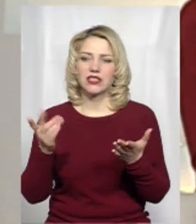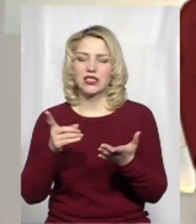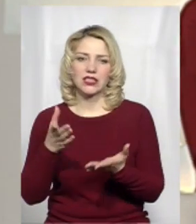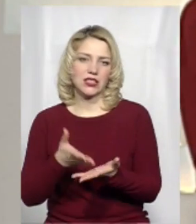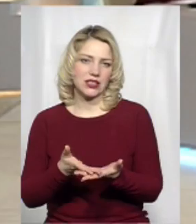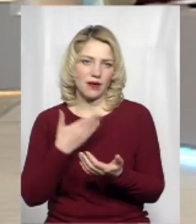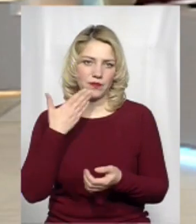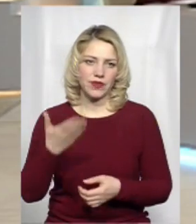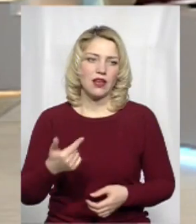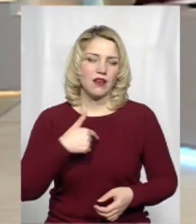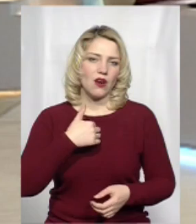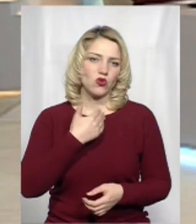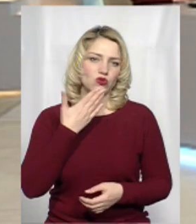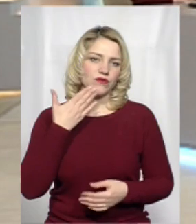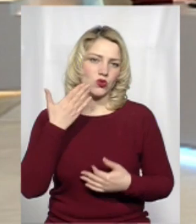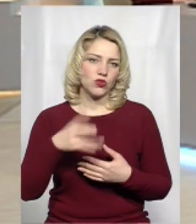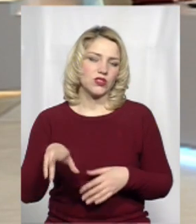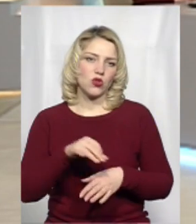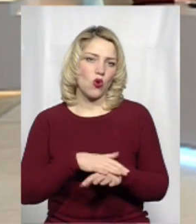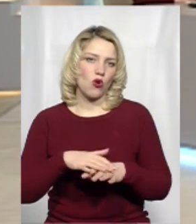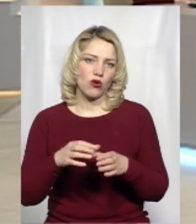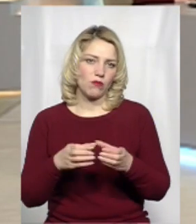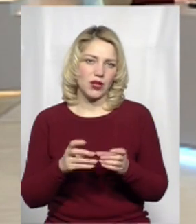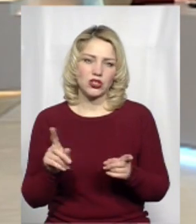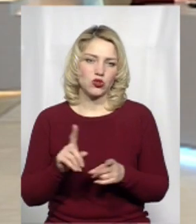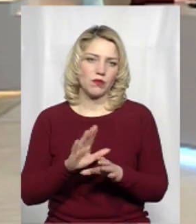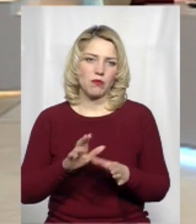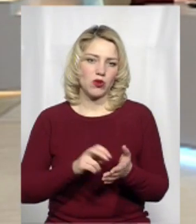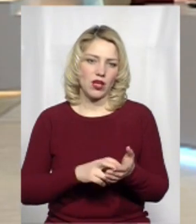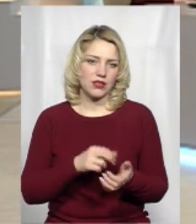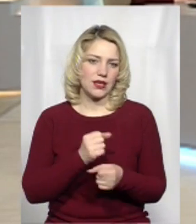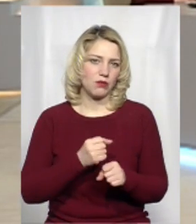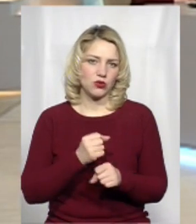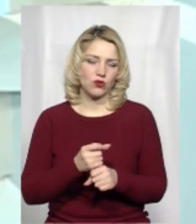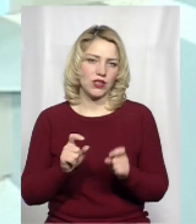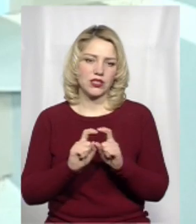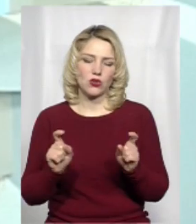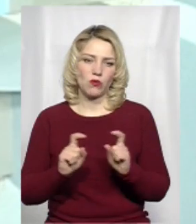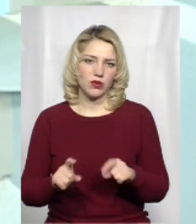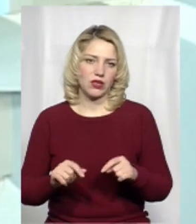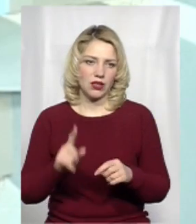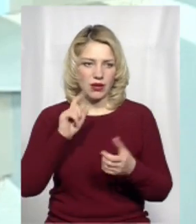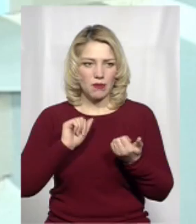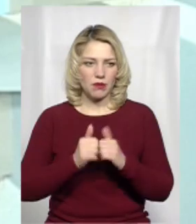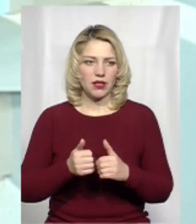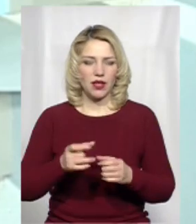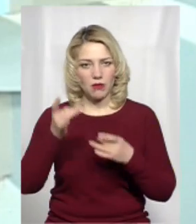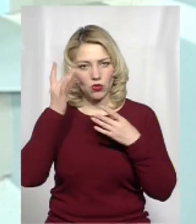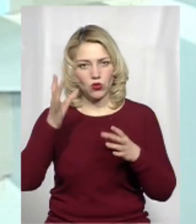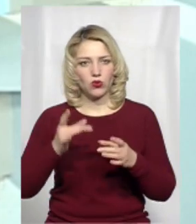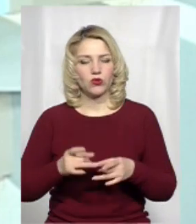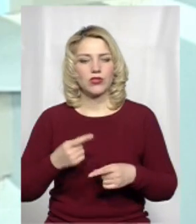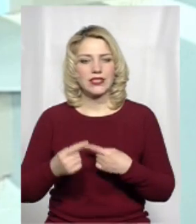які б Ви дали рекомендації? Я хочу звернутися до громад, щоб не боялися працювати з об'єктами та пам'ятками культурної спадщини.